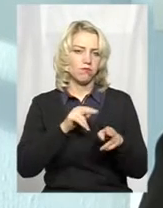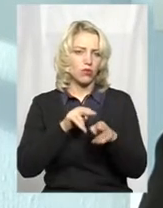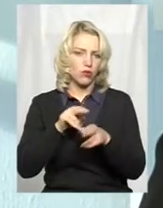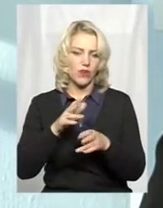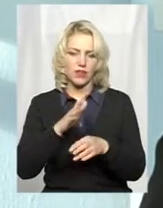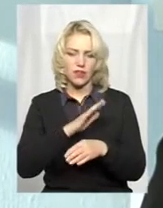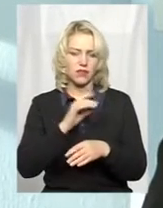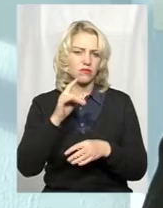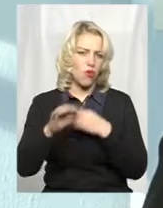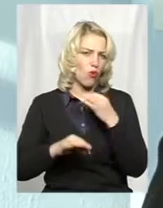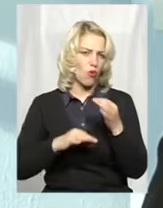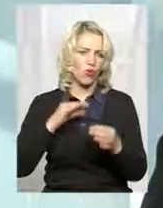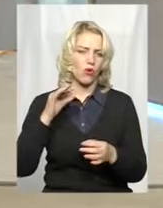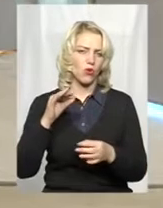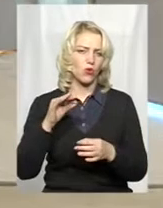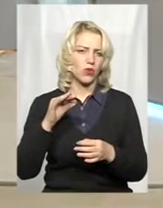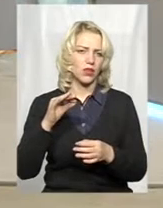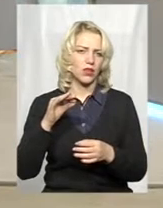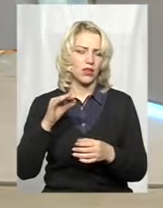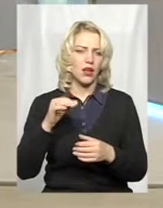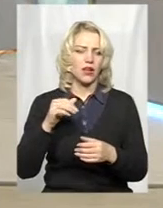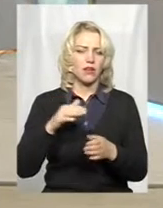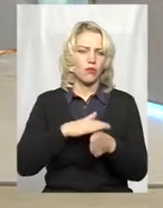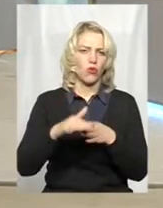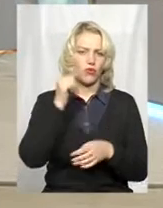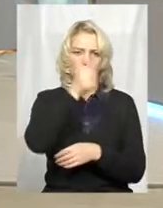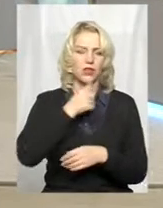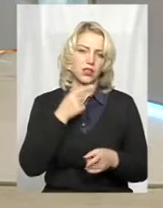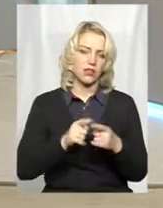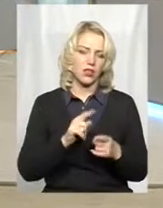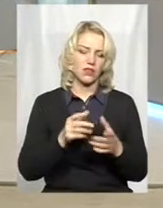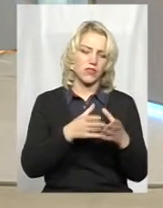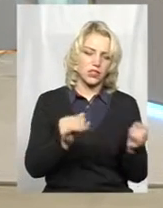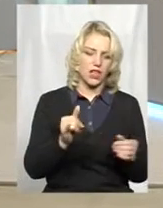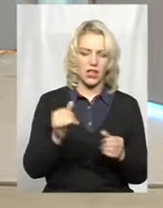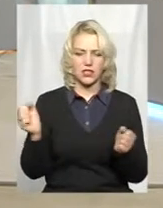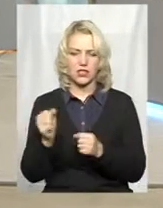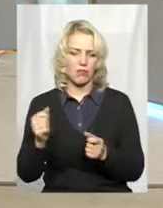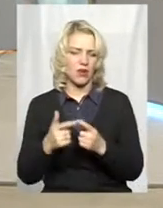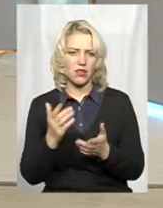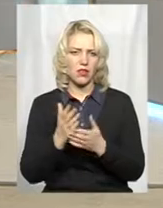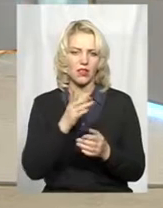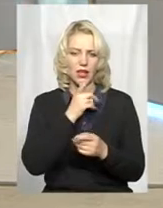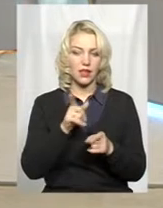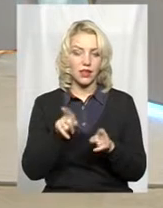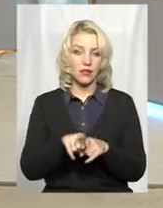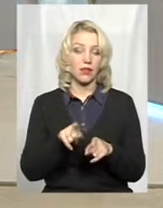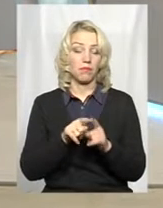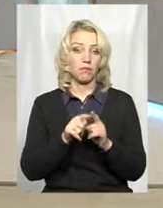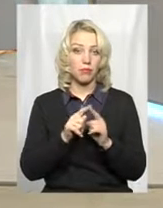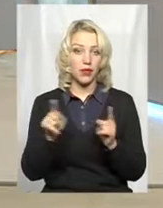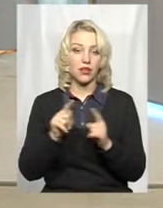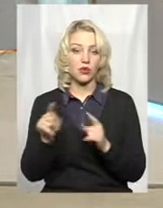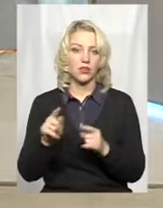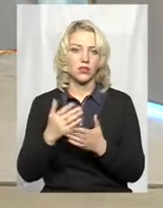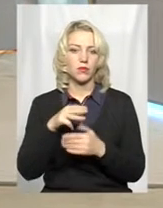круглий рік, починаючи з зими і закінчуючи зимою. Є певні періоди взагалі тиші Мисливських гідь, це десь